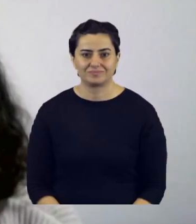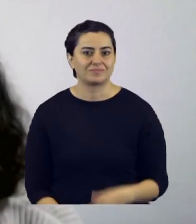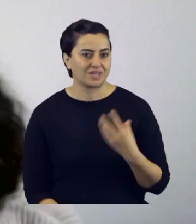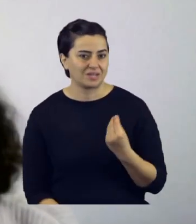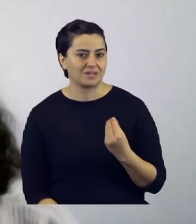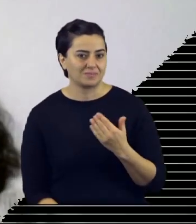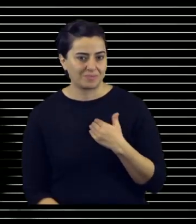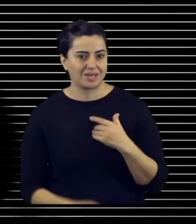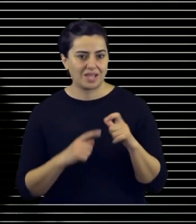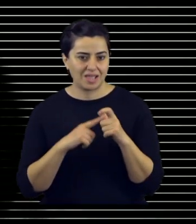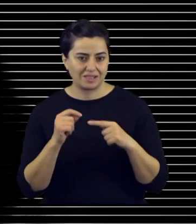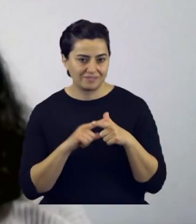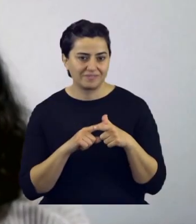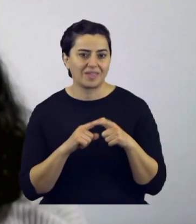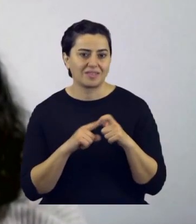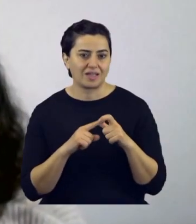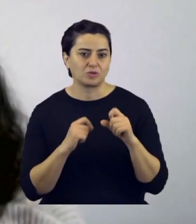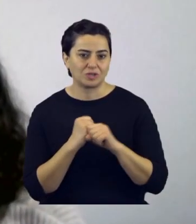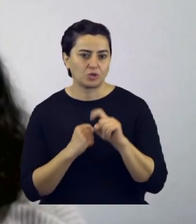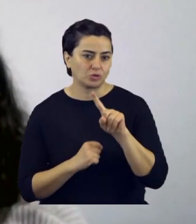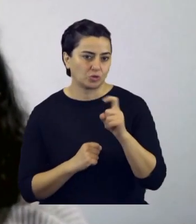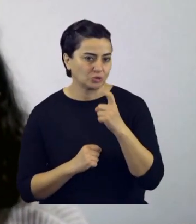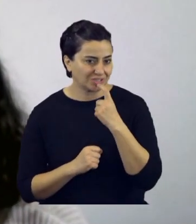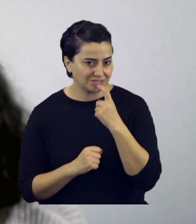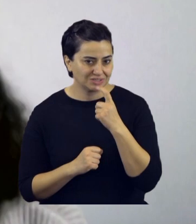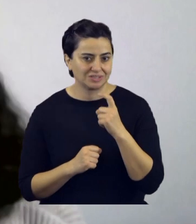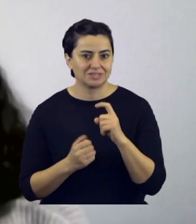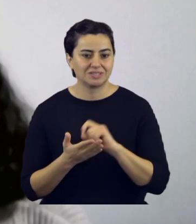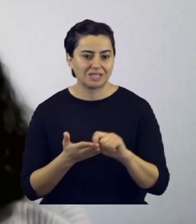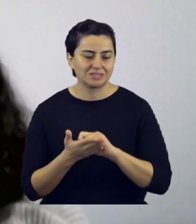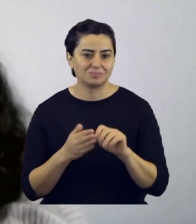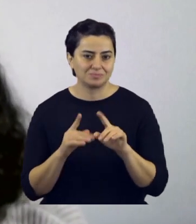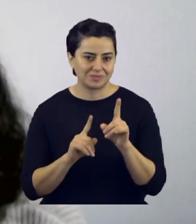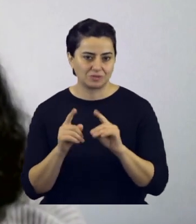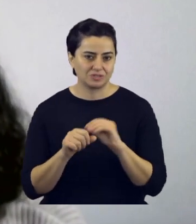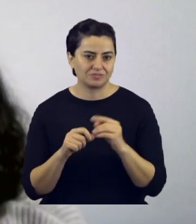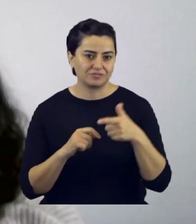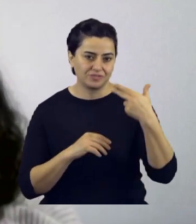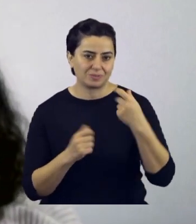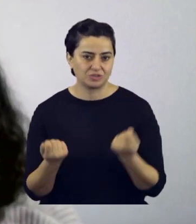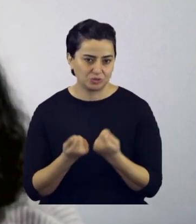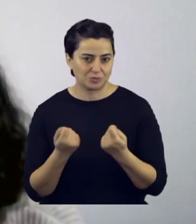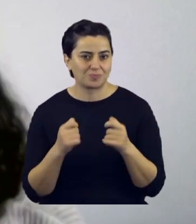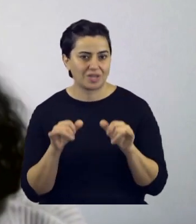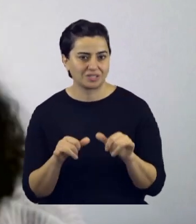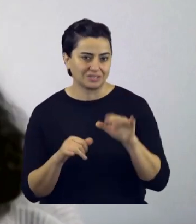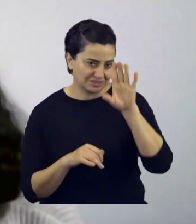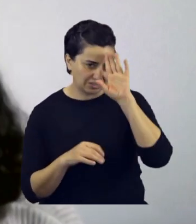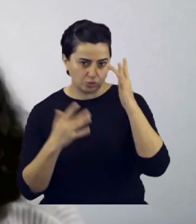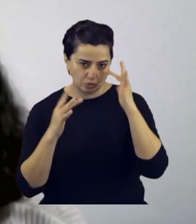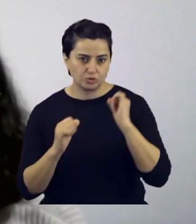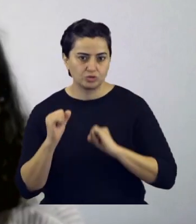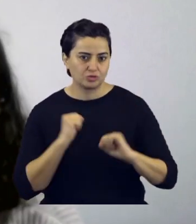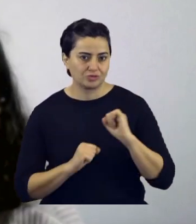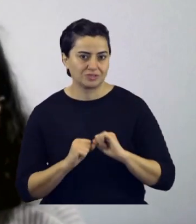Tabii. Ben Elif Eda Güneş, 19 yaşındayım. Yazılımla uğraşıyorum, bir firmada çalışıyorum şu an. Ayrıca İstanbul